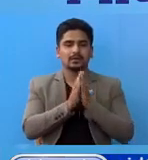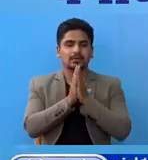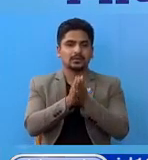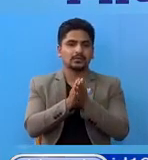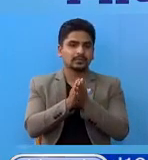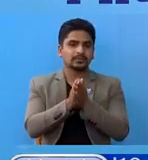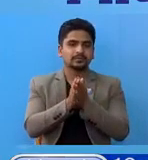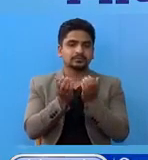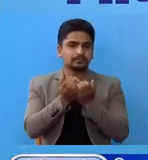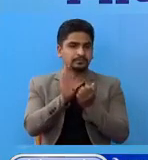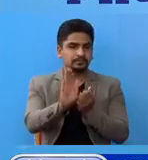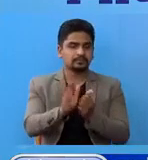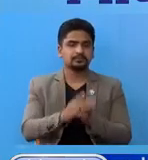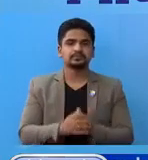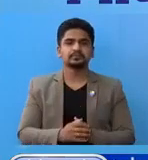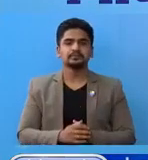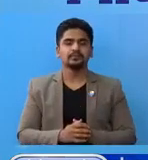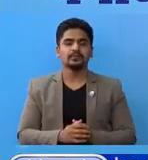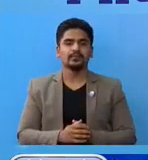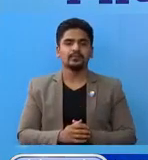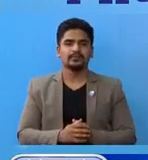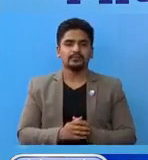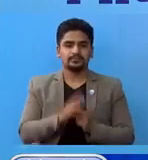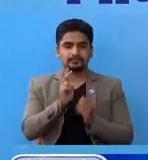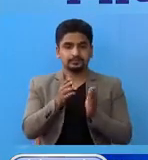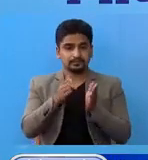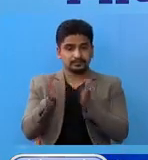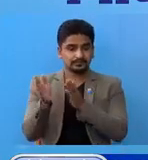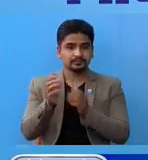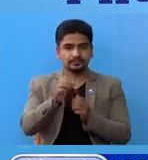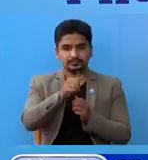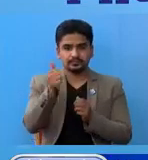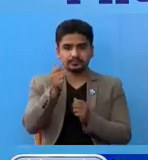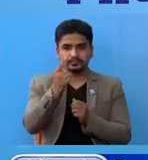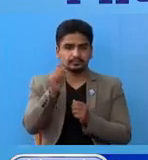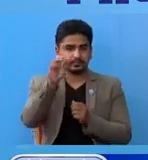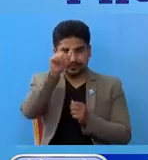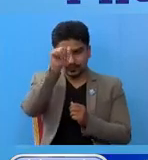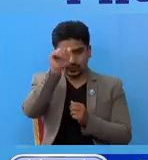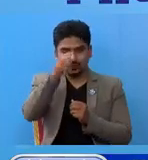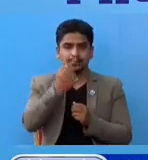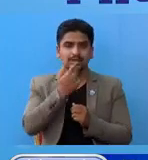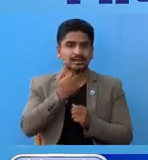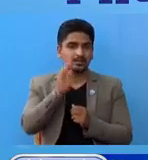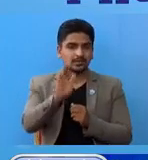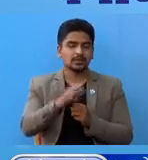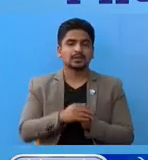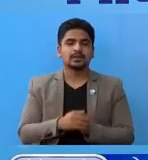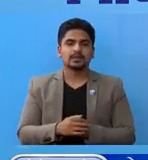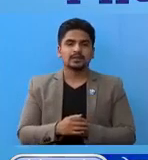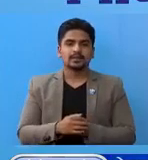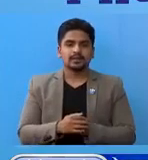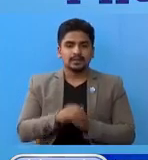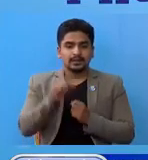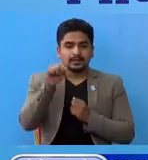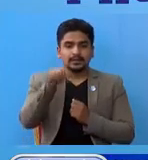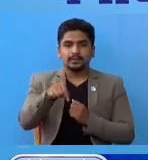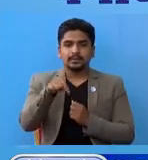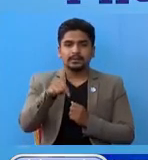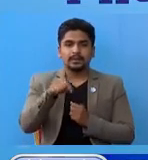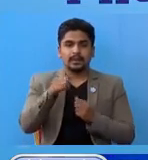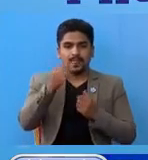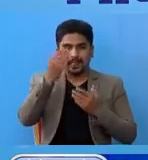अनुरोद गर्द चा एस वाहेक और को मा एवटाव सुचना पनी बनना चान चू अईले